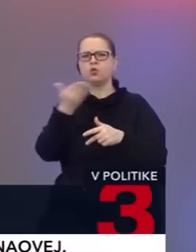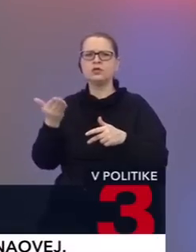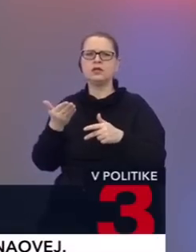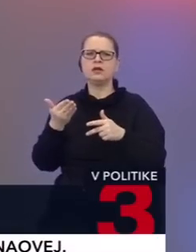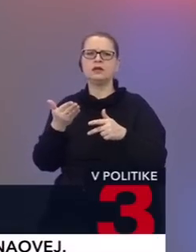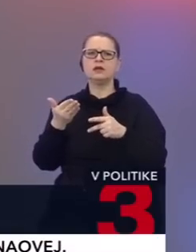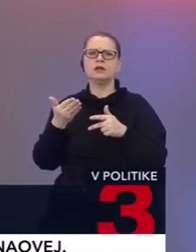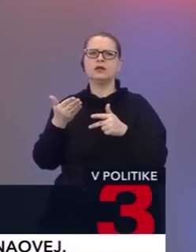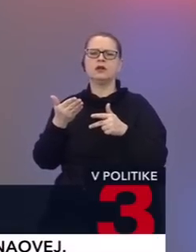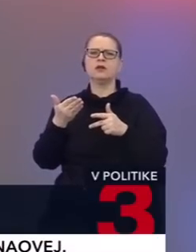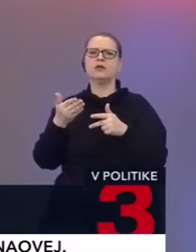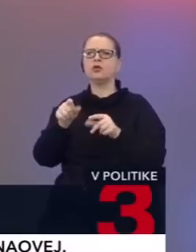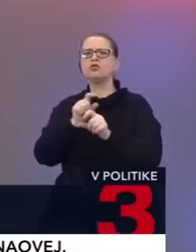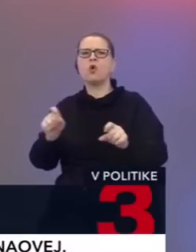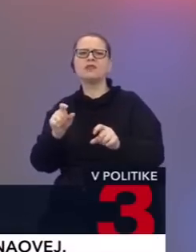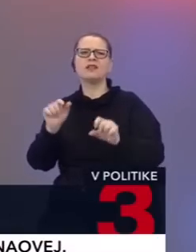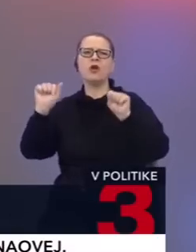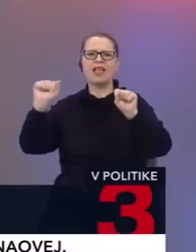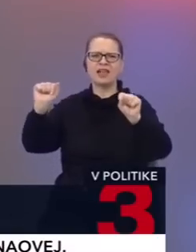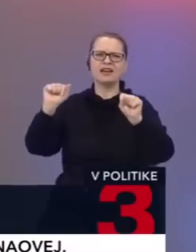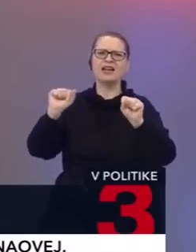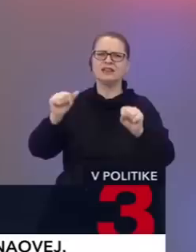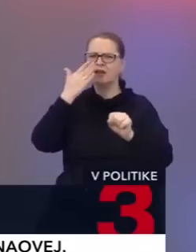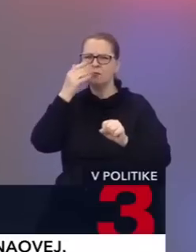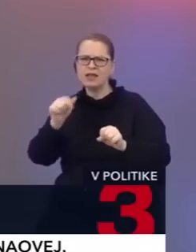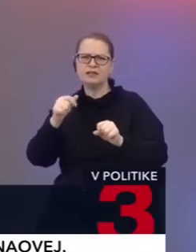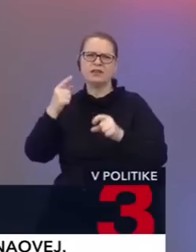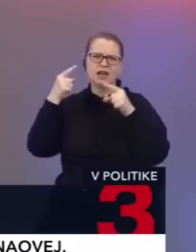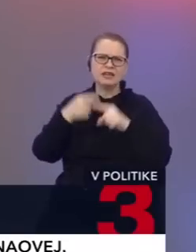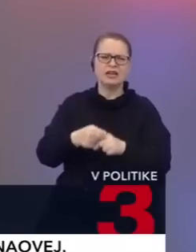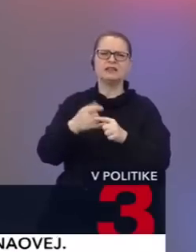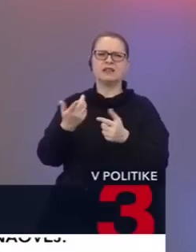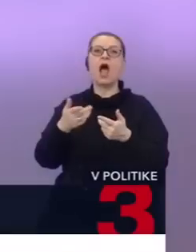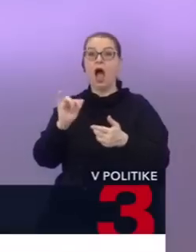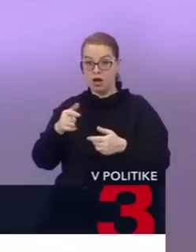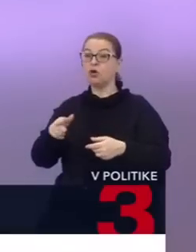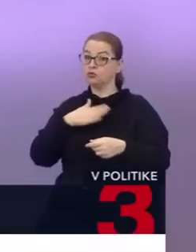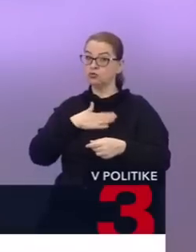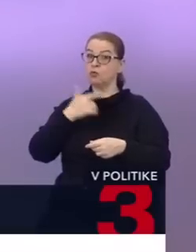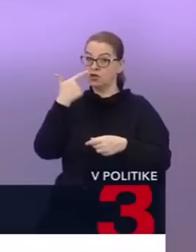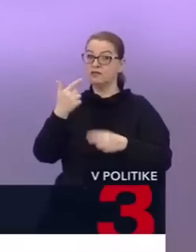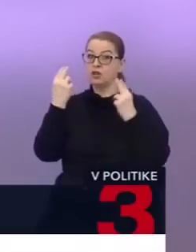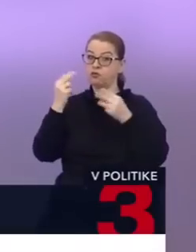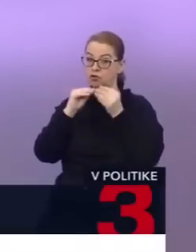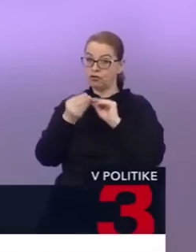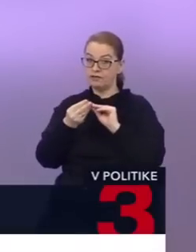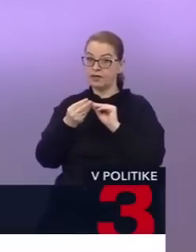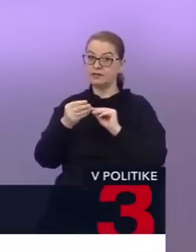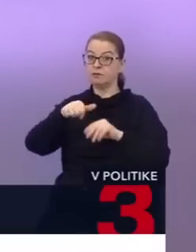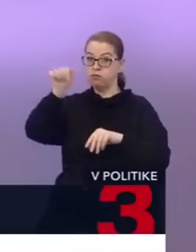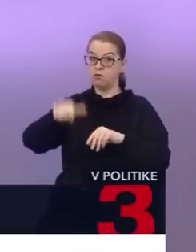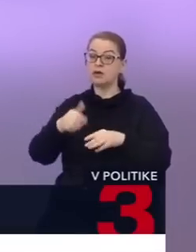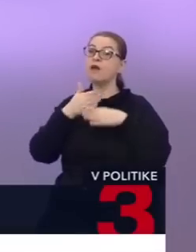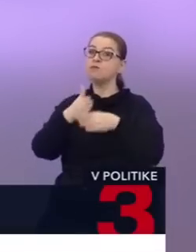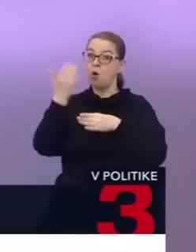ako dôsledkou energetickej, energetické a plynovej krízy. A toto sú aj moje dve priority. Pre mňa je priorita číslo jedna pomoc